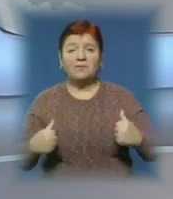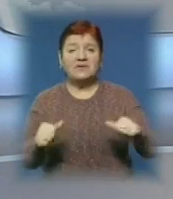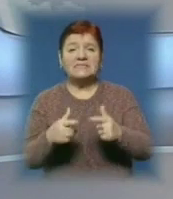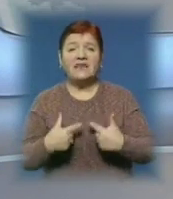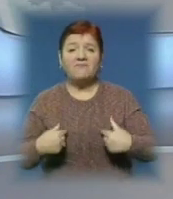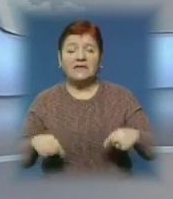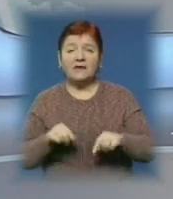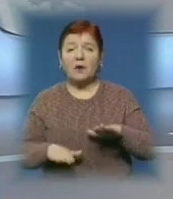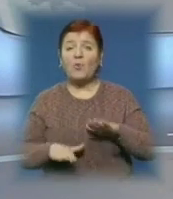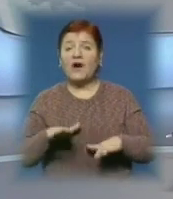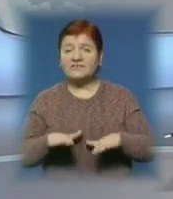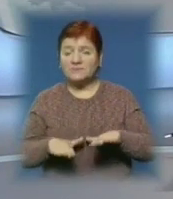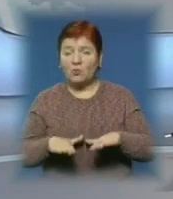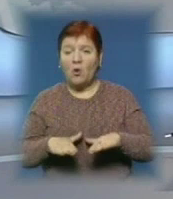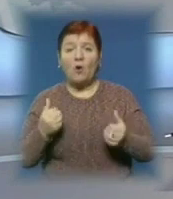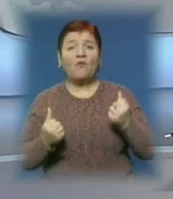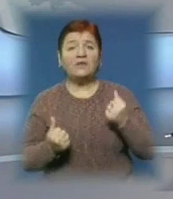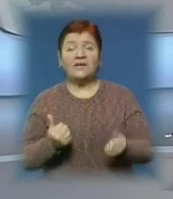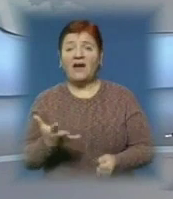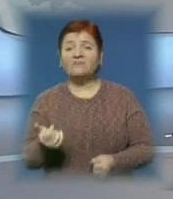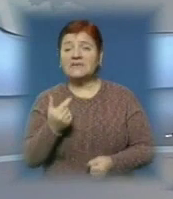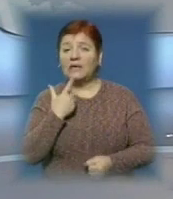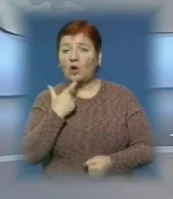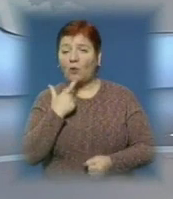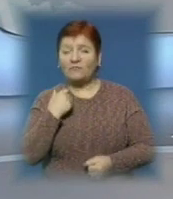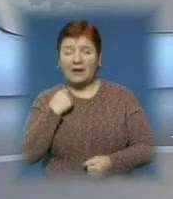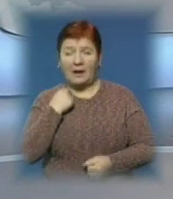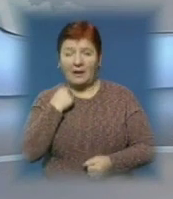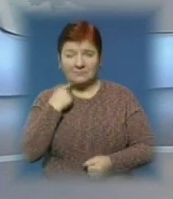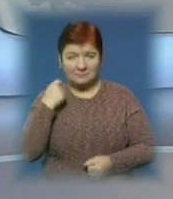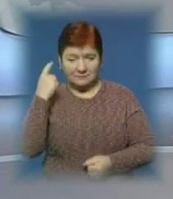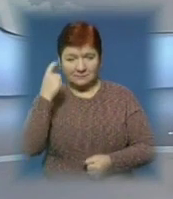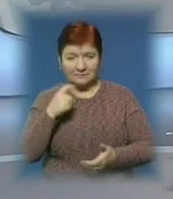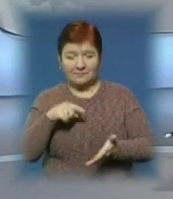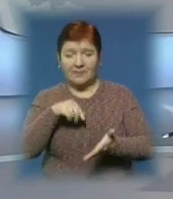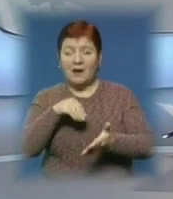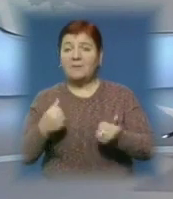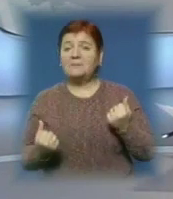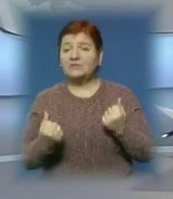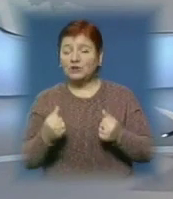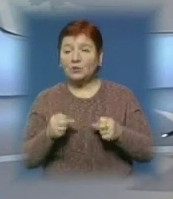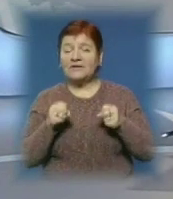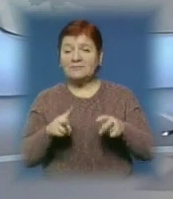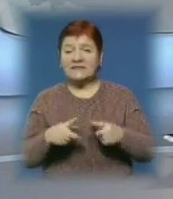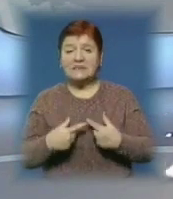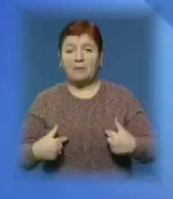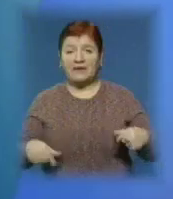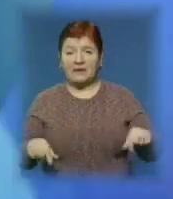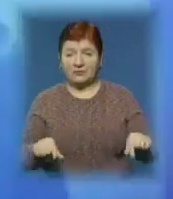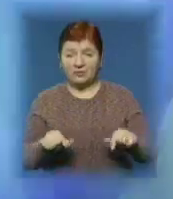Мукачевської ЦРЛ. У водія взяли кров на визначення у місту алкоголю, автомобіль помістили на спецмайданчик.